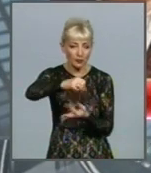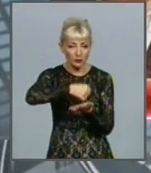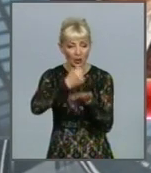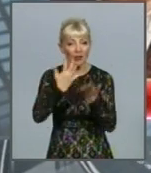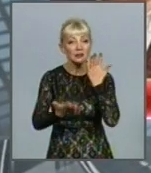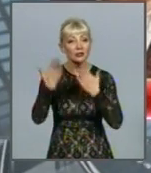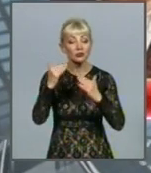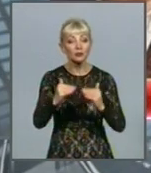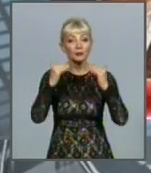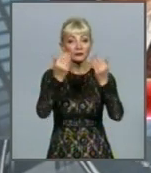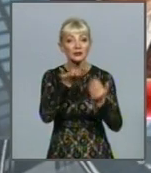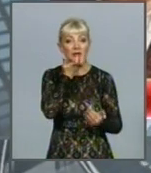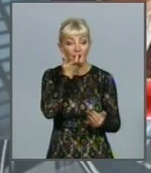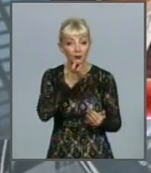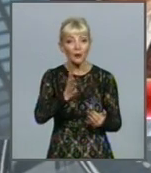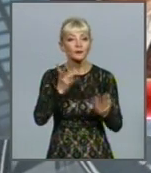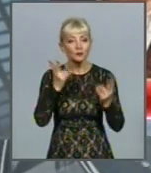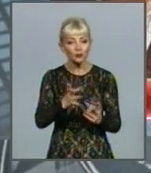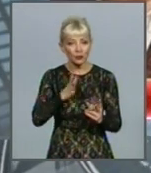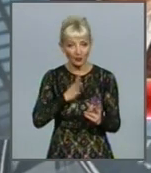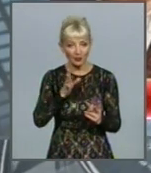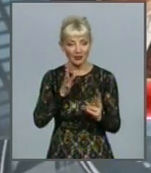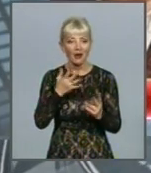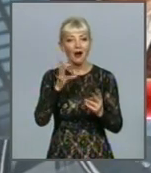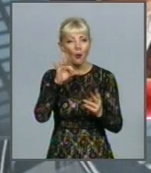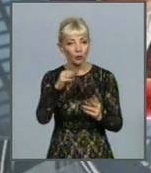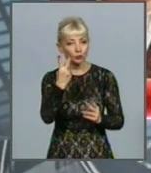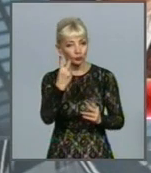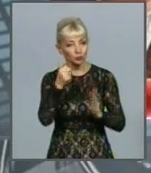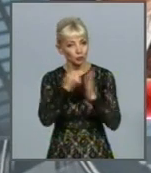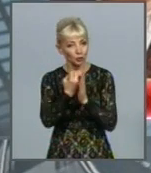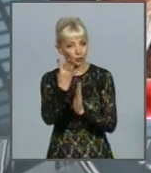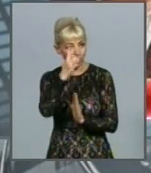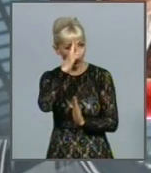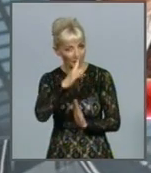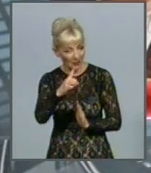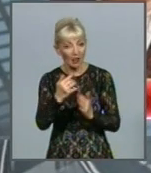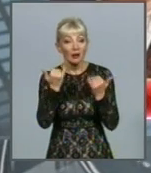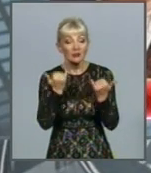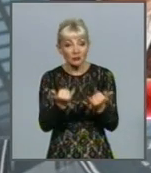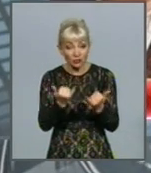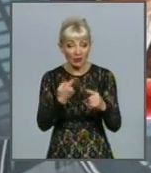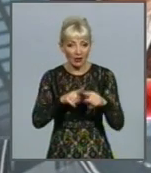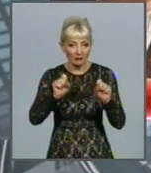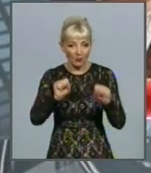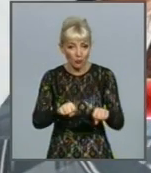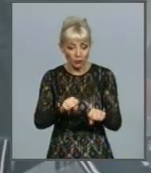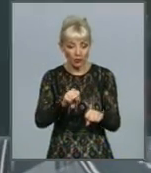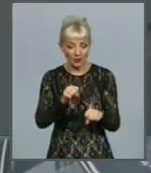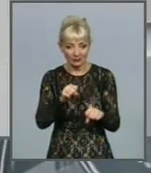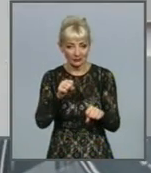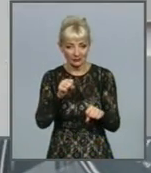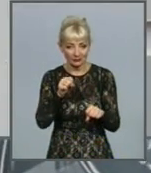підвищити тариф на тепло, потрібно було витратити від 2 до 4 місяців, то зараз зробити це можна в тому ж місяці.